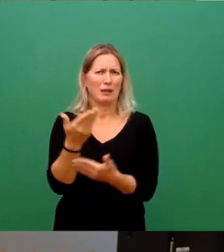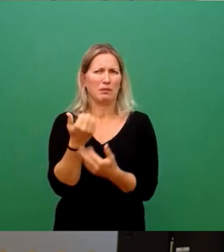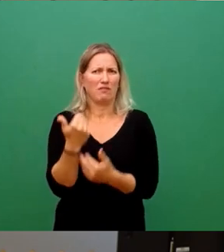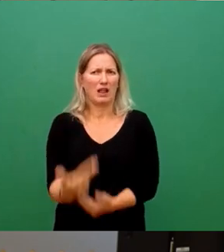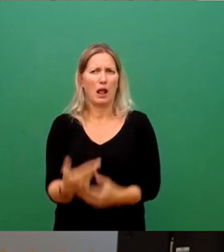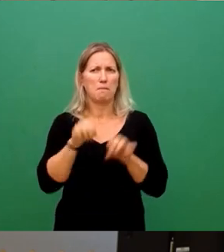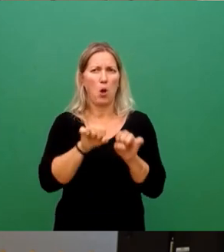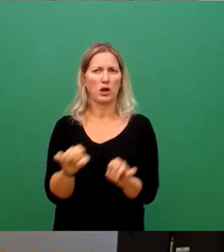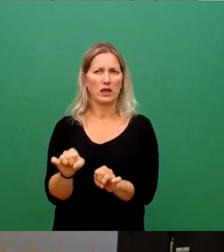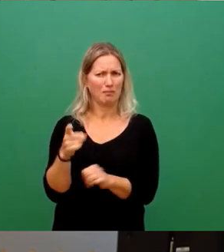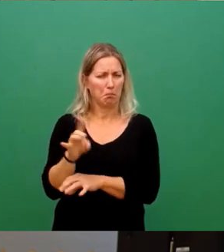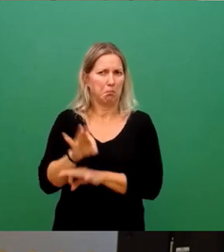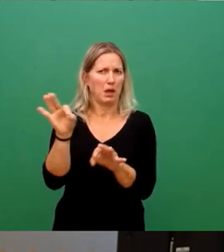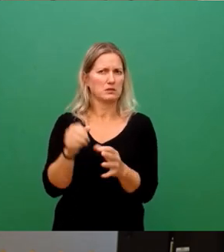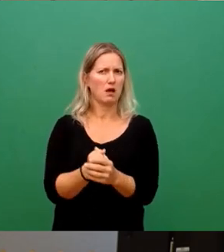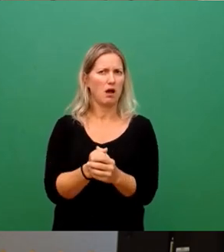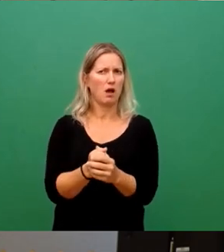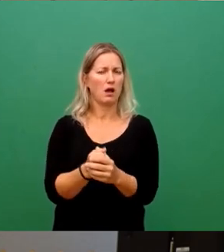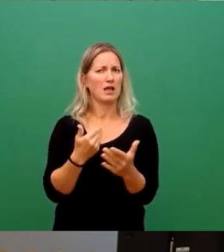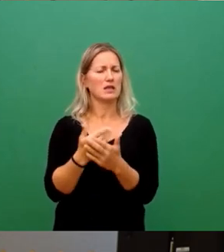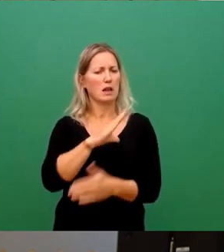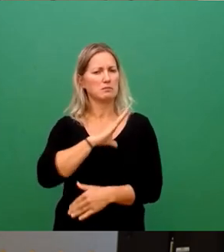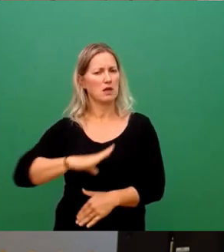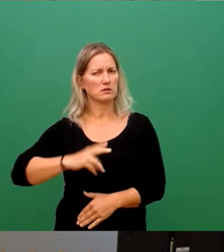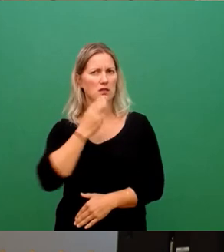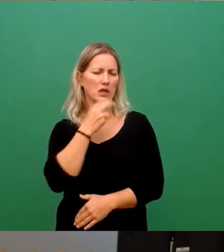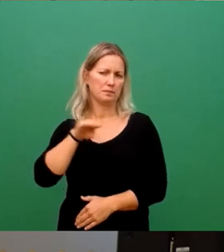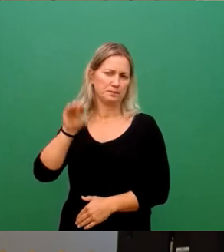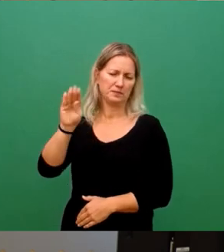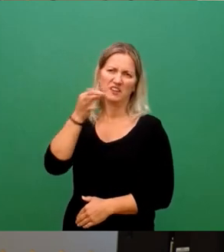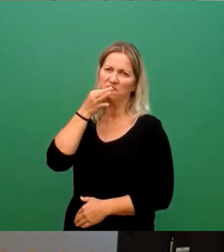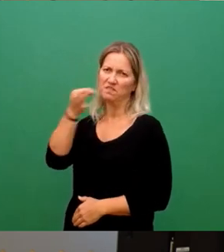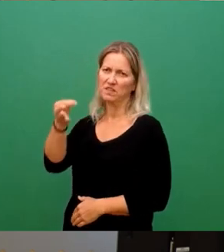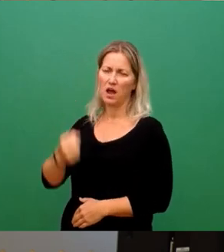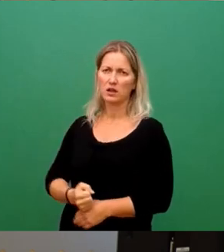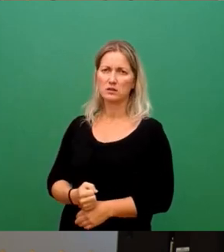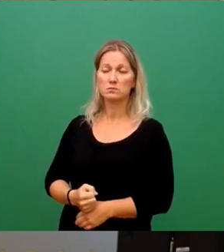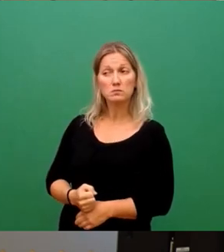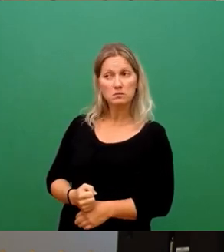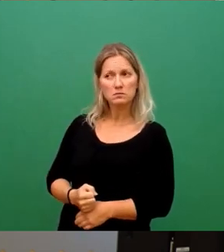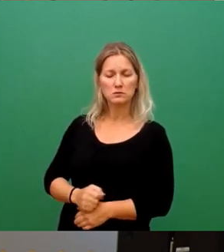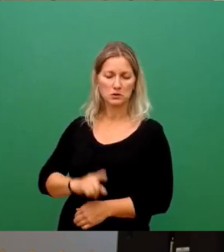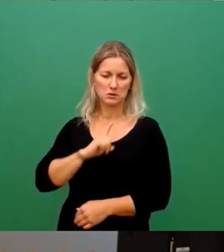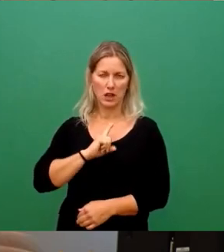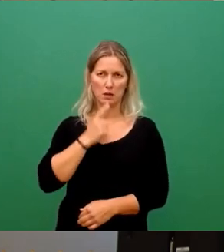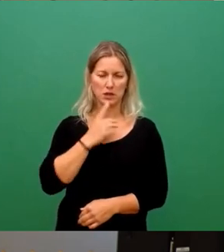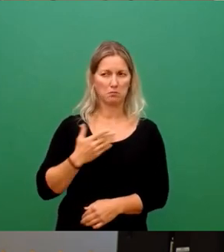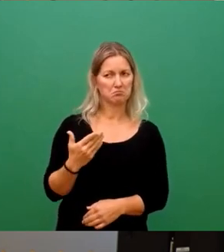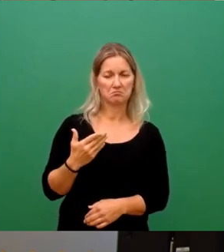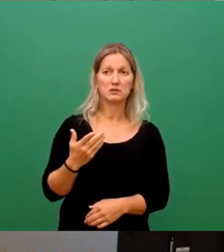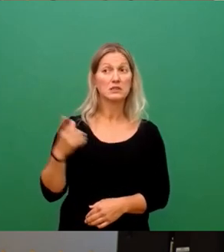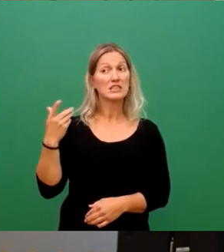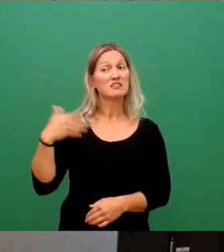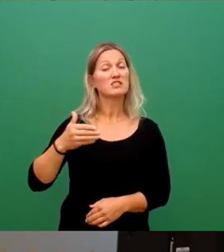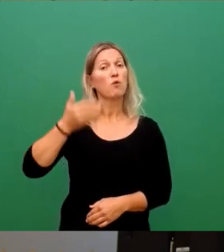deswegen haben wir die Sachsen-Energie befragt und für mich kam dabei raus, nein, also eine entsprechende Abwägung, das oder das,